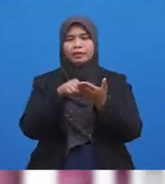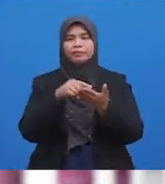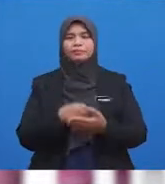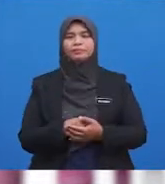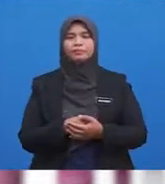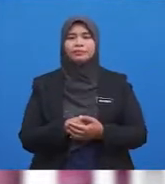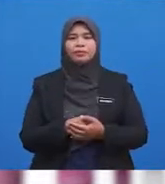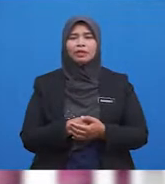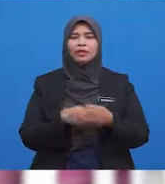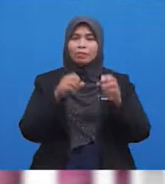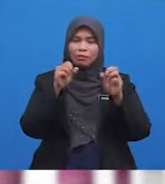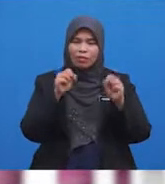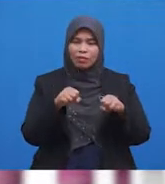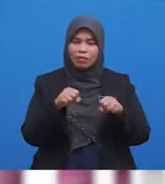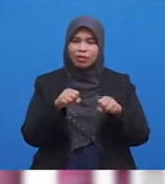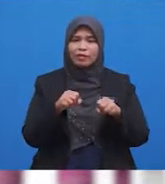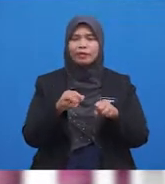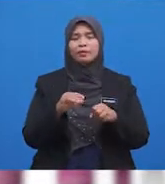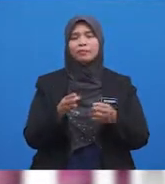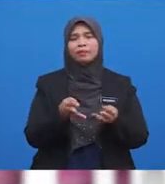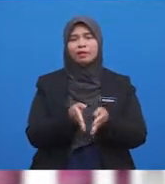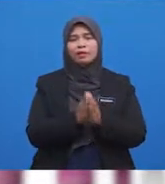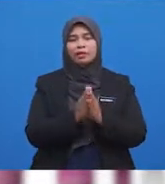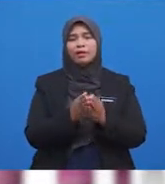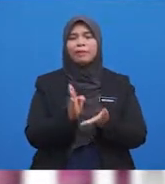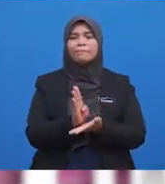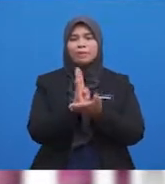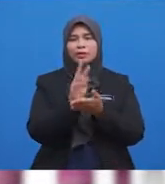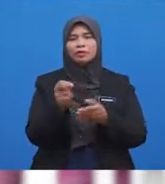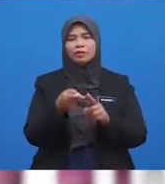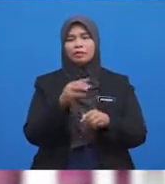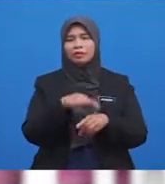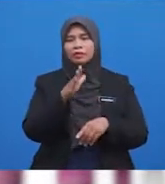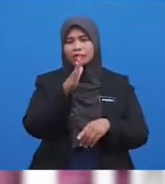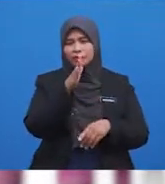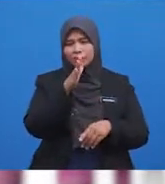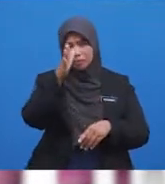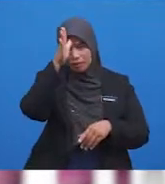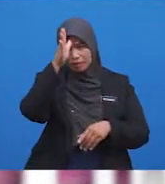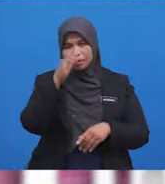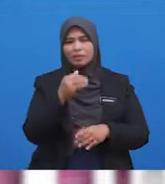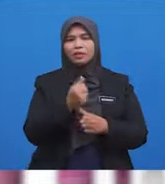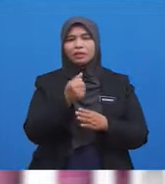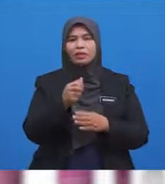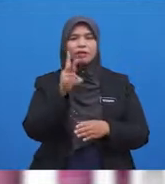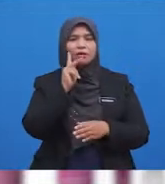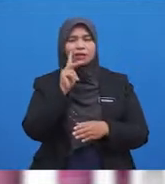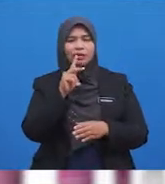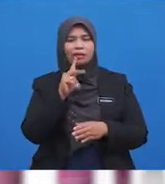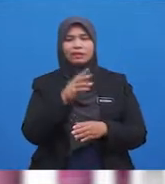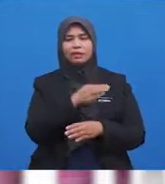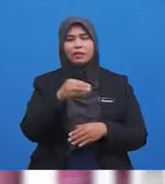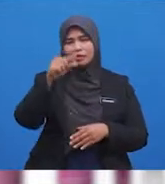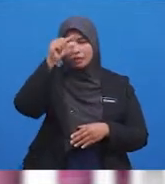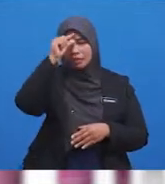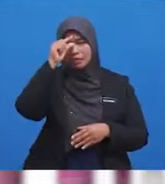Bolehlah minta bantuan Daripada ibu bapa Atau kakak dan abang anda